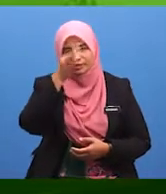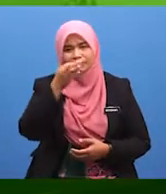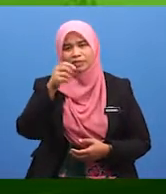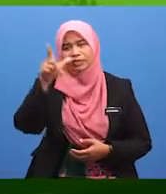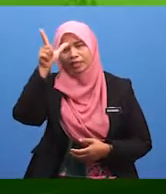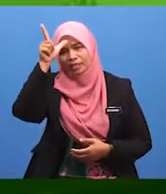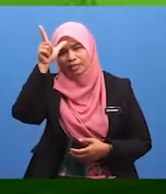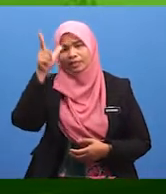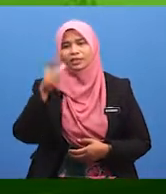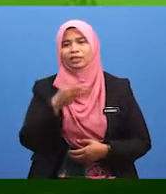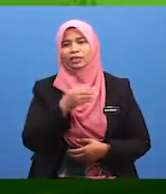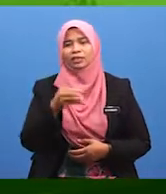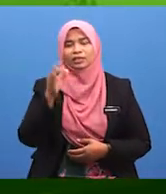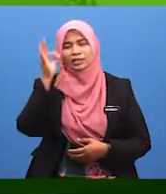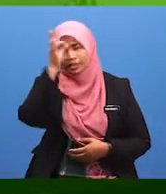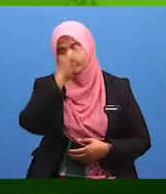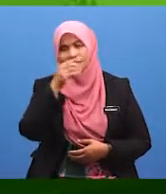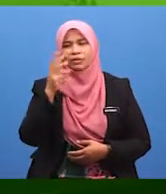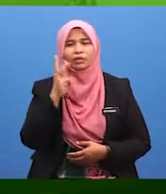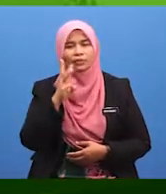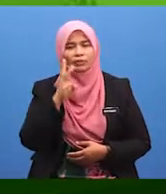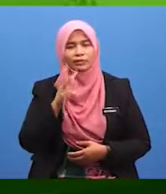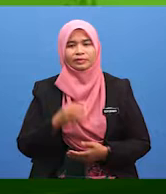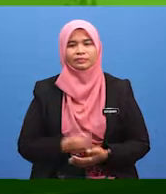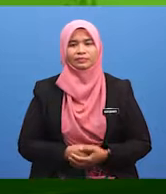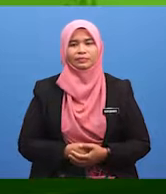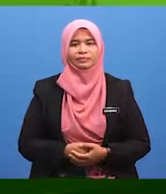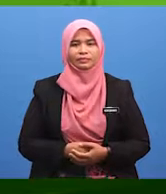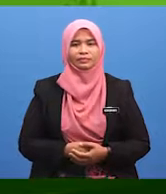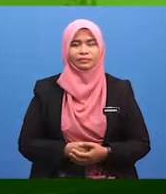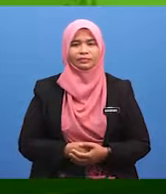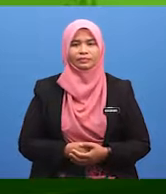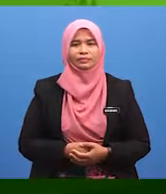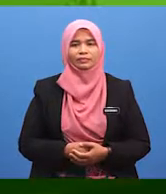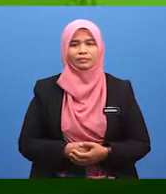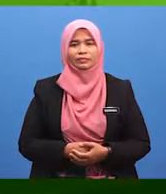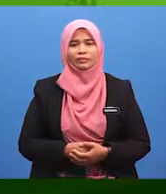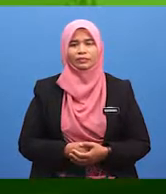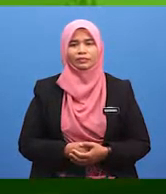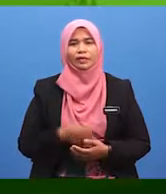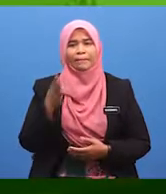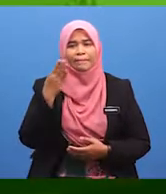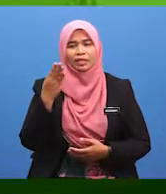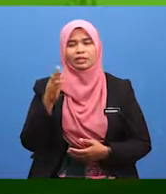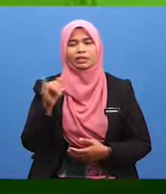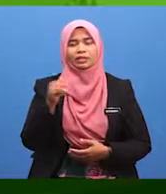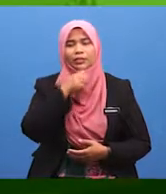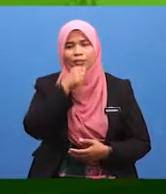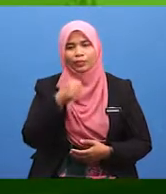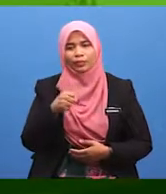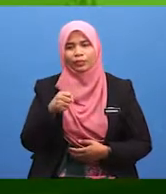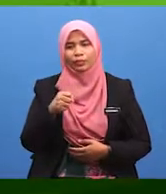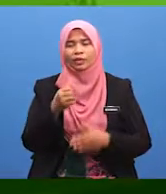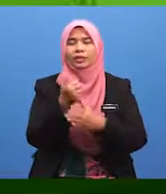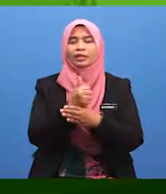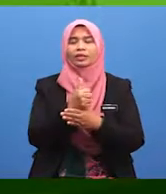-sifat kelakiannya dan kewanitaannya. Yang ini biasanya